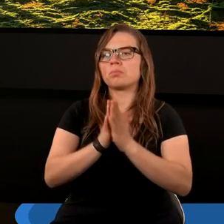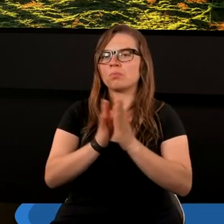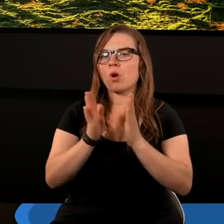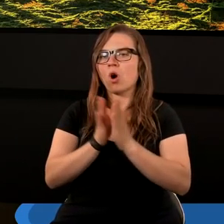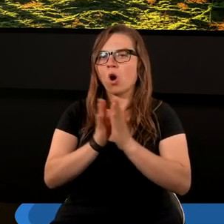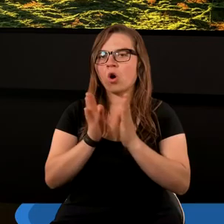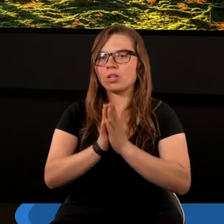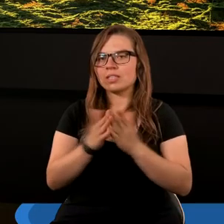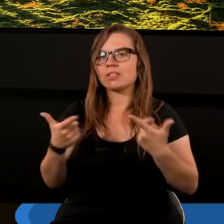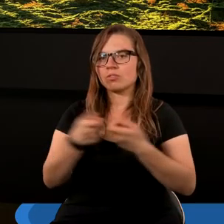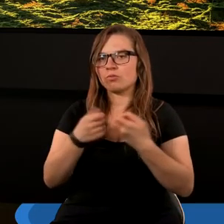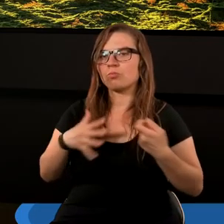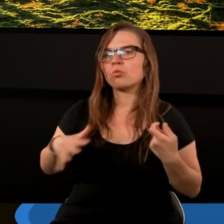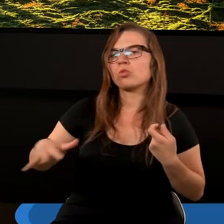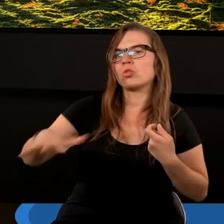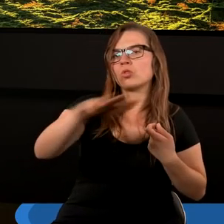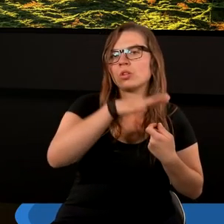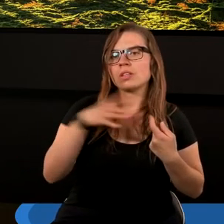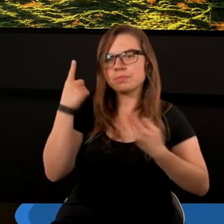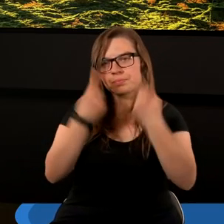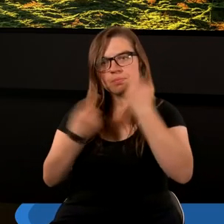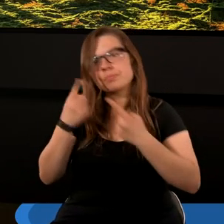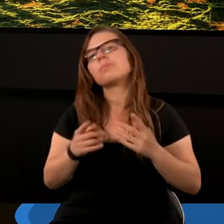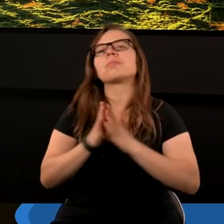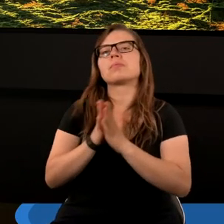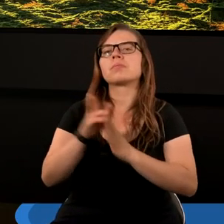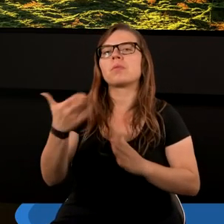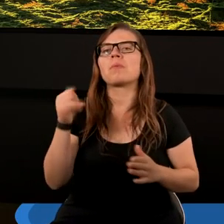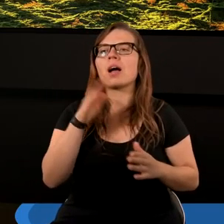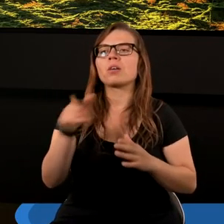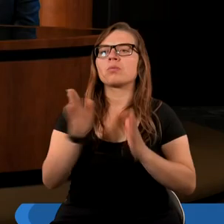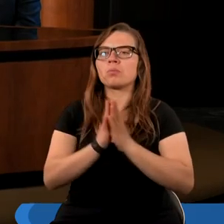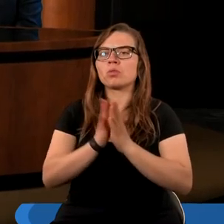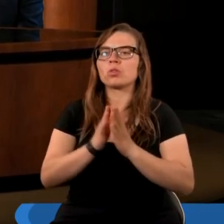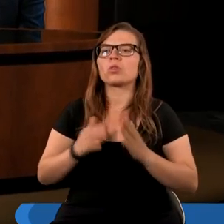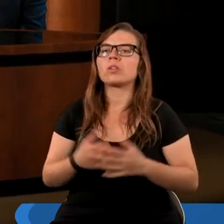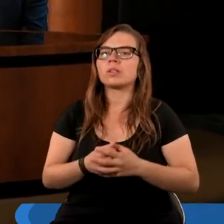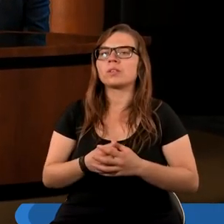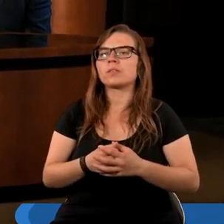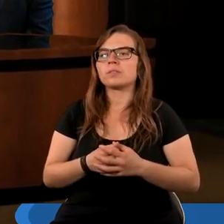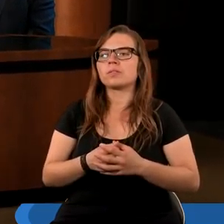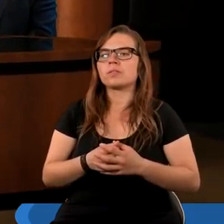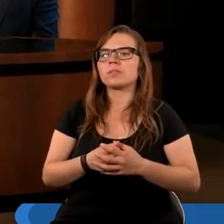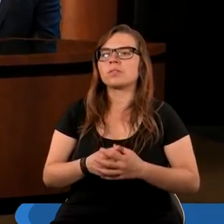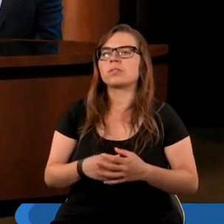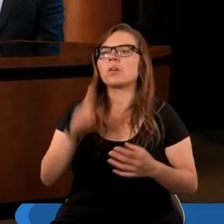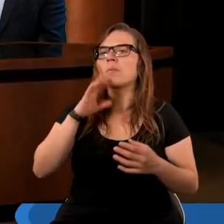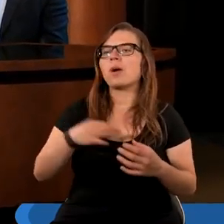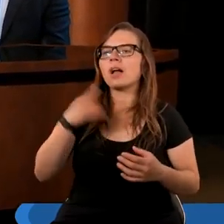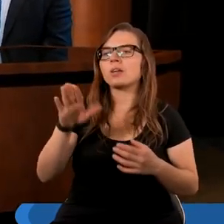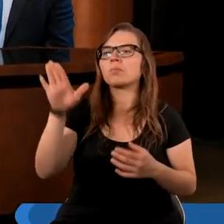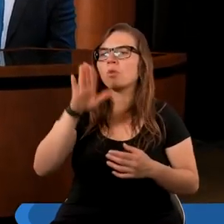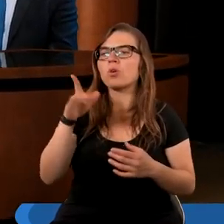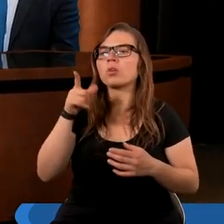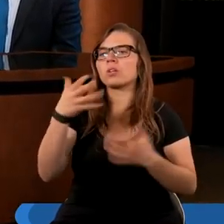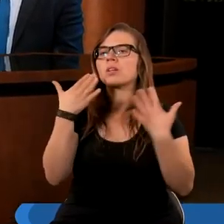Kończymy studium modlitwą i poproszę Mariusz, abyś służył modlitwom. Drogi